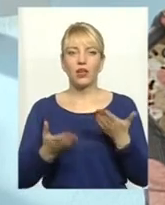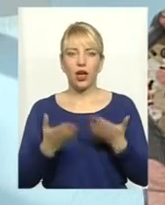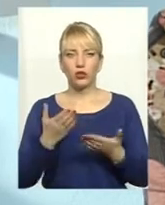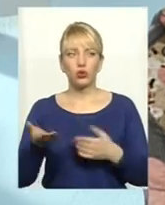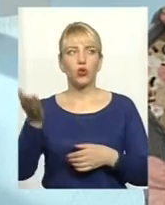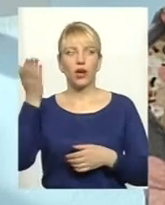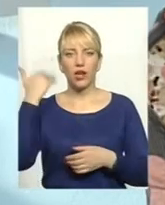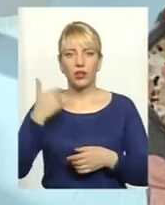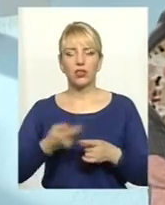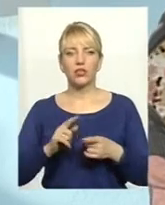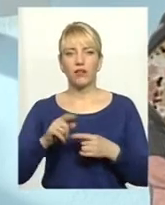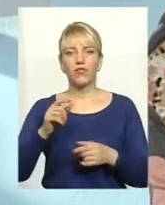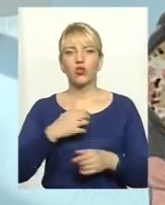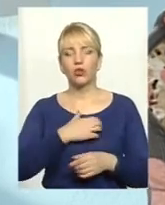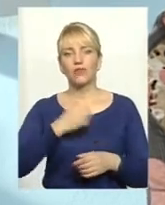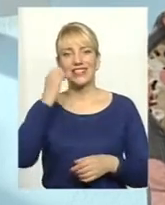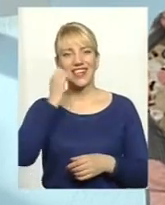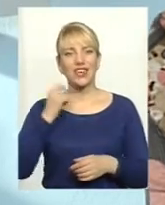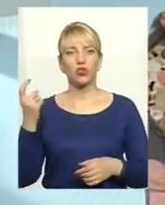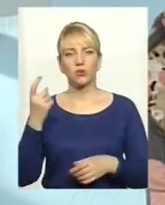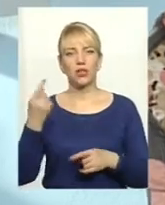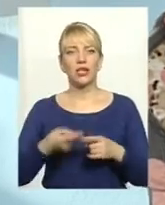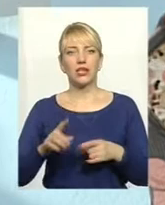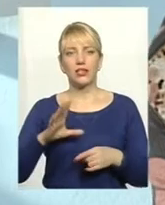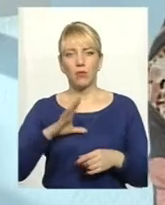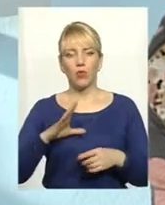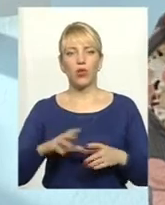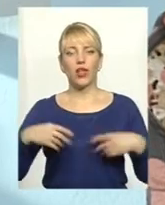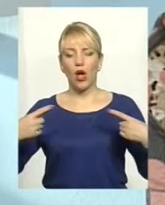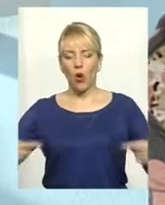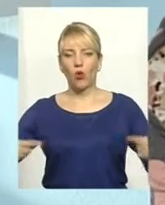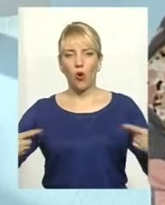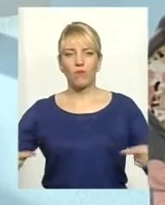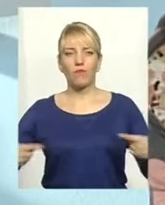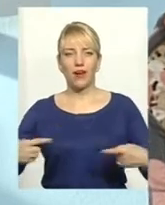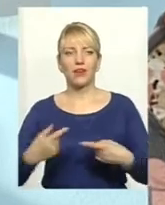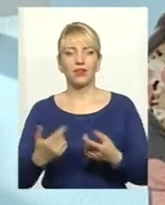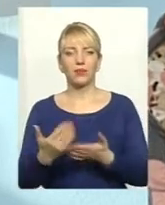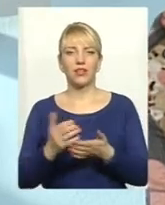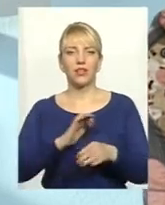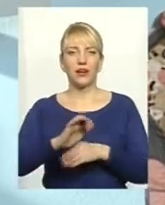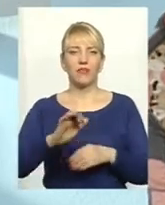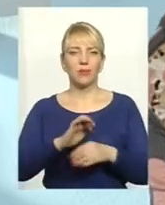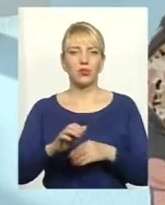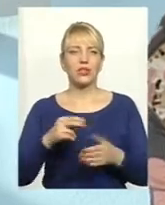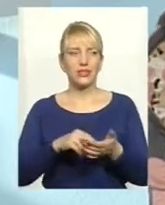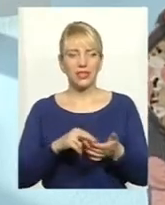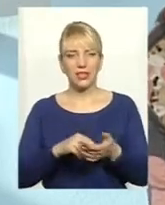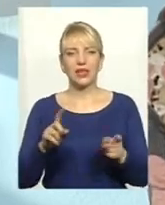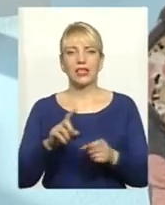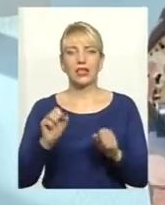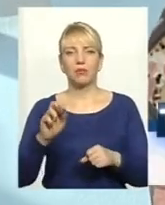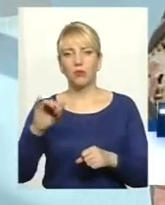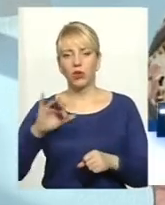основному, в старих господарствах, це були комбайни ще радянського випуску, це Нива, Колоси, які могли зробити